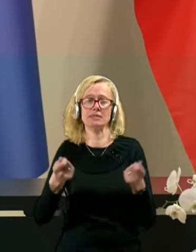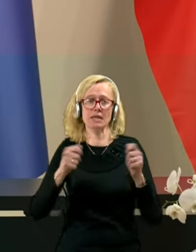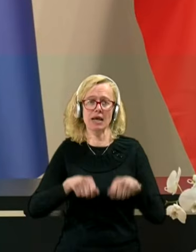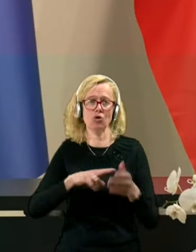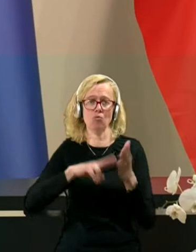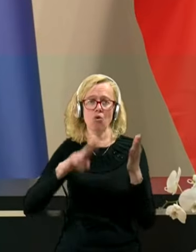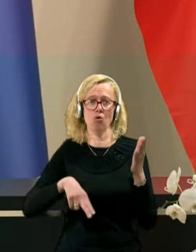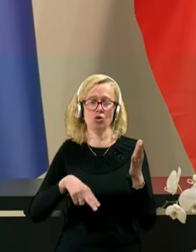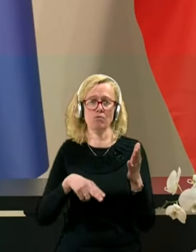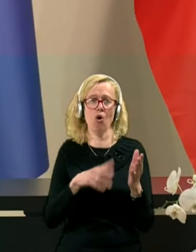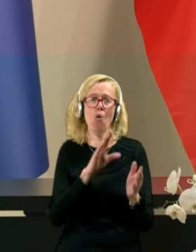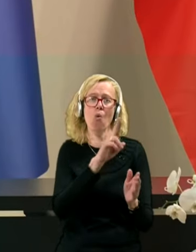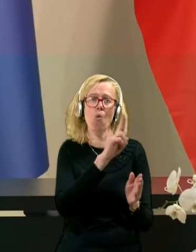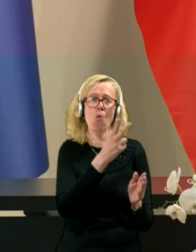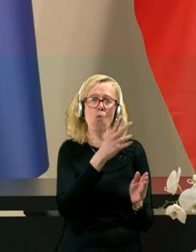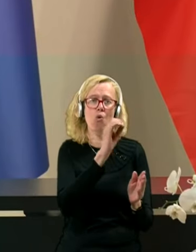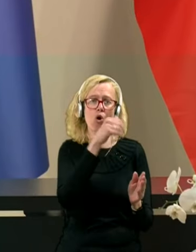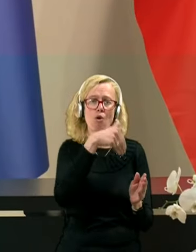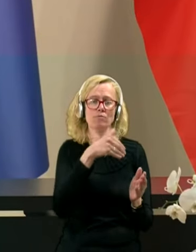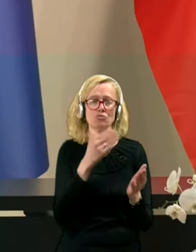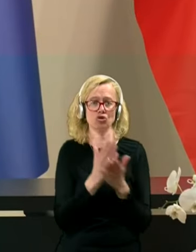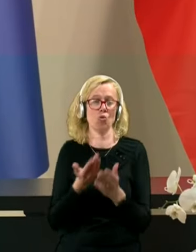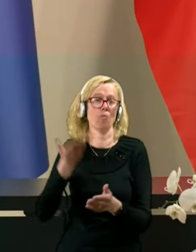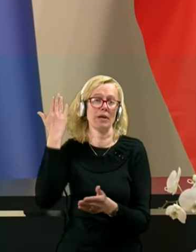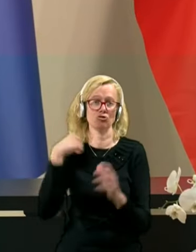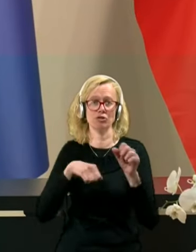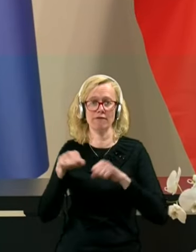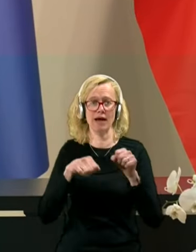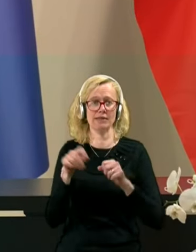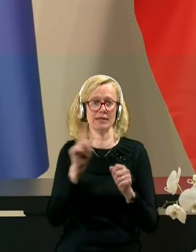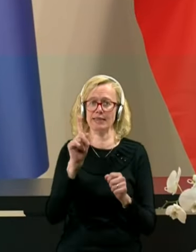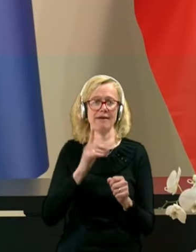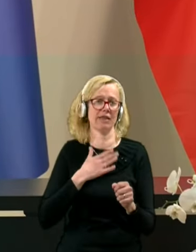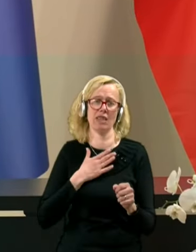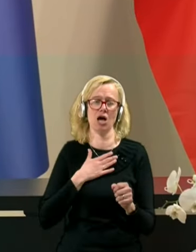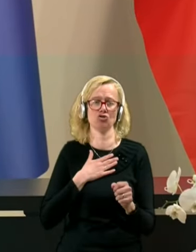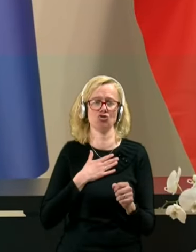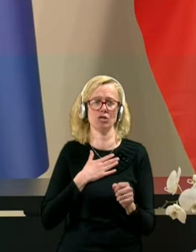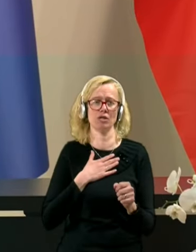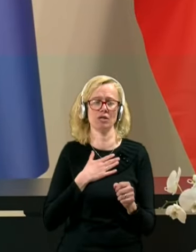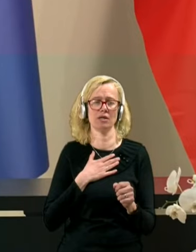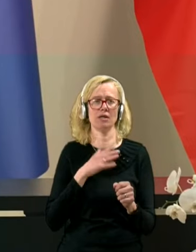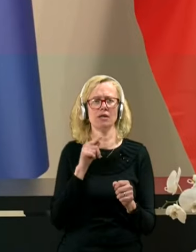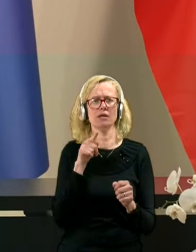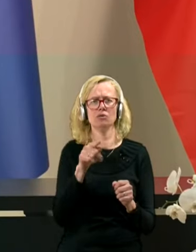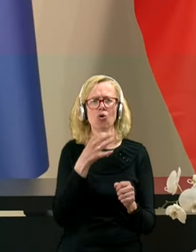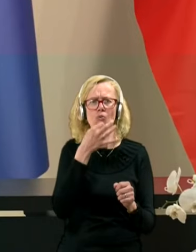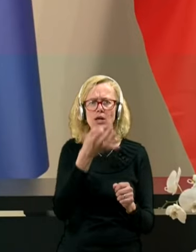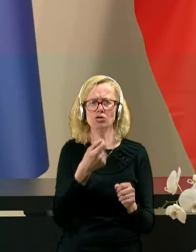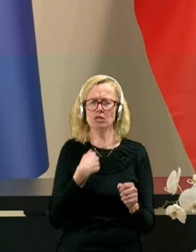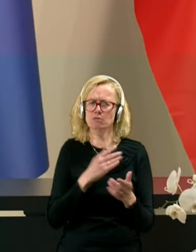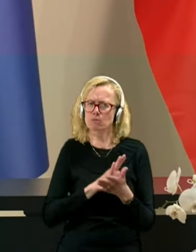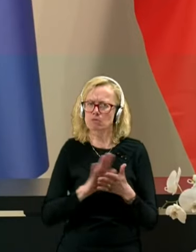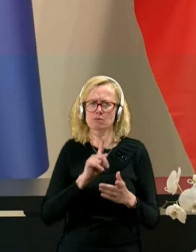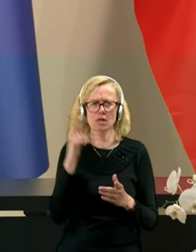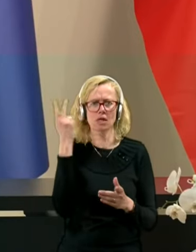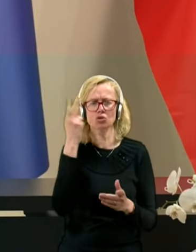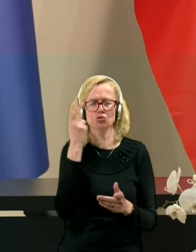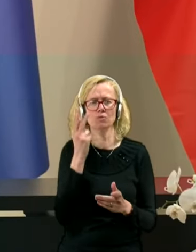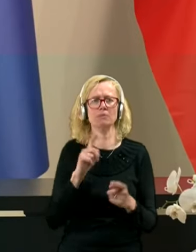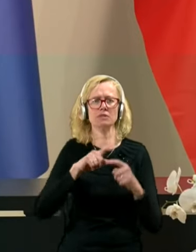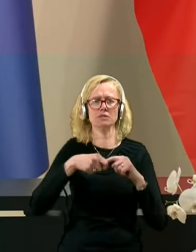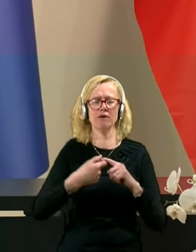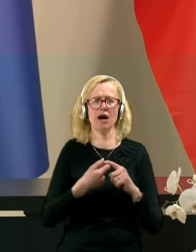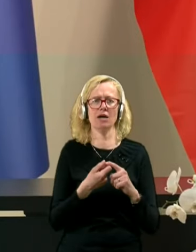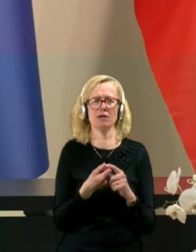prejšnji vladi, ne v naši. Torej, tega vprašanja se nastavno ne razume. Stvar je, tukaj